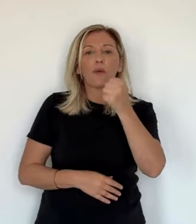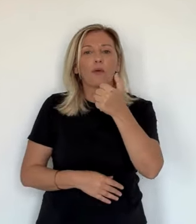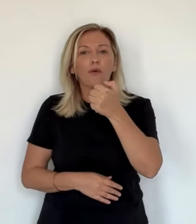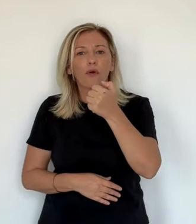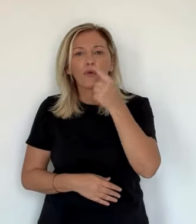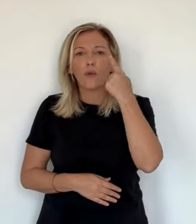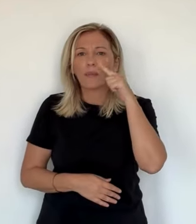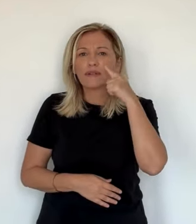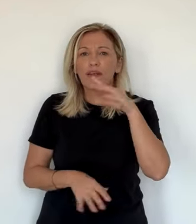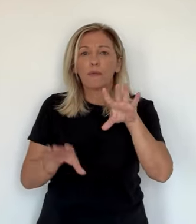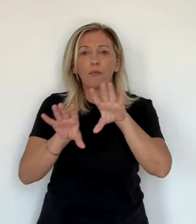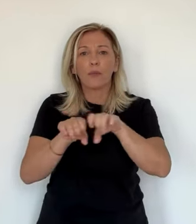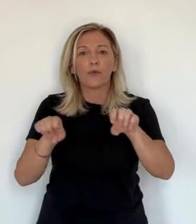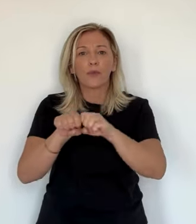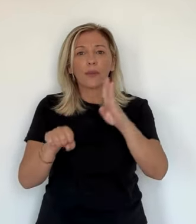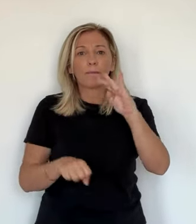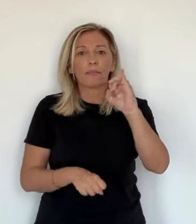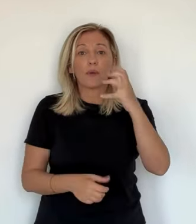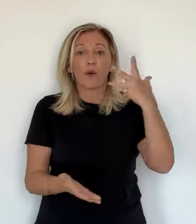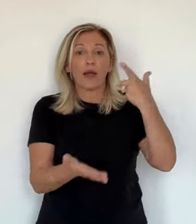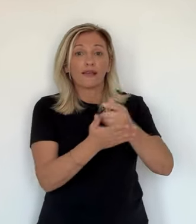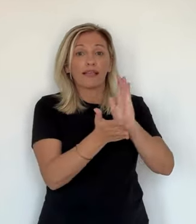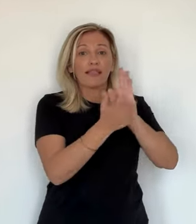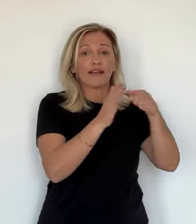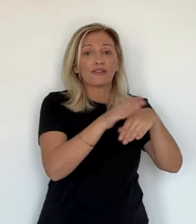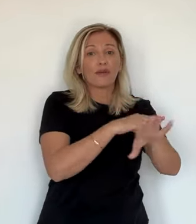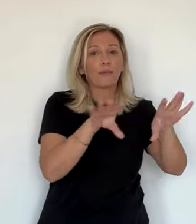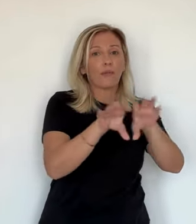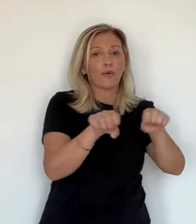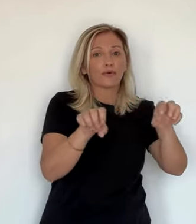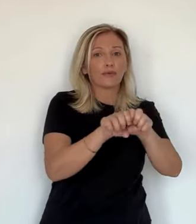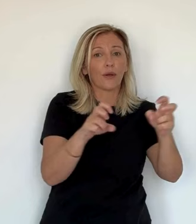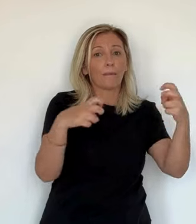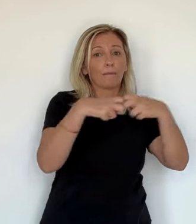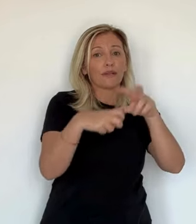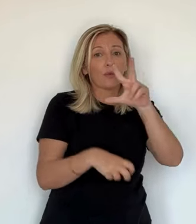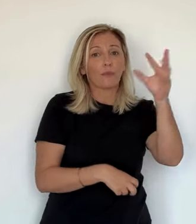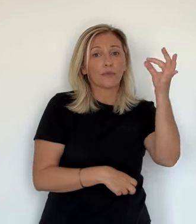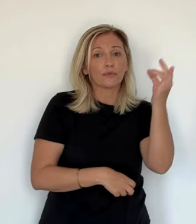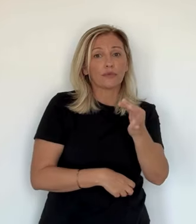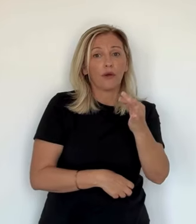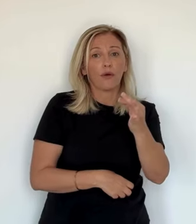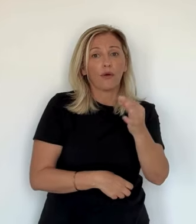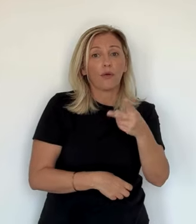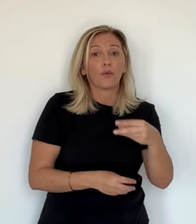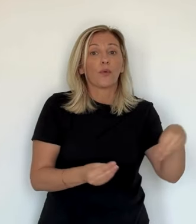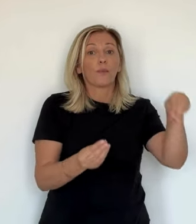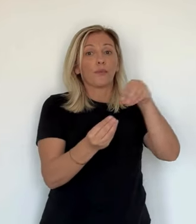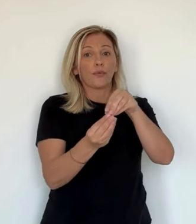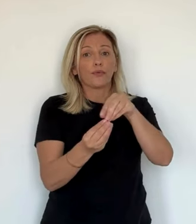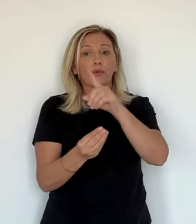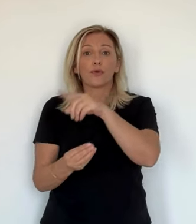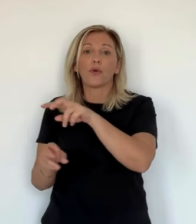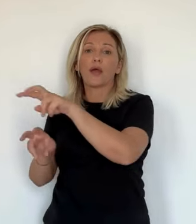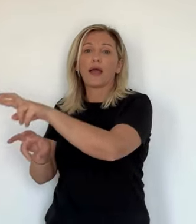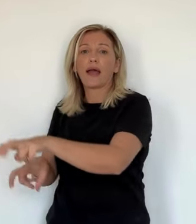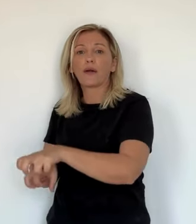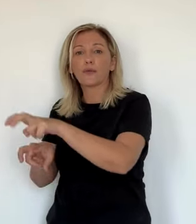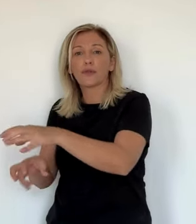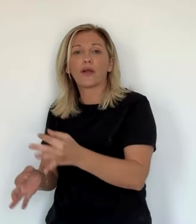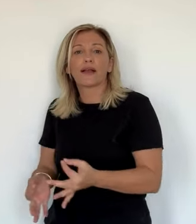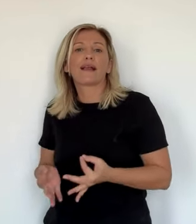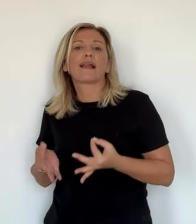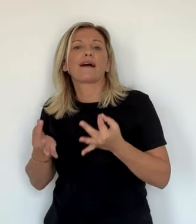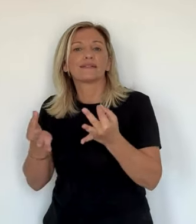Selon l'Interbio de Corse, les produits certifiés seraient seulement 3% plus chers que ceux de l'agriculture conventionnelle, en se